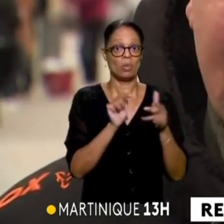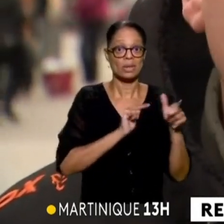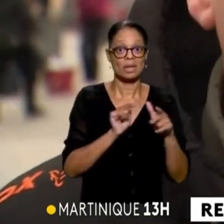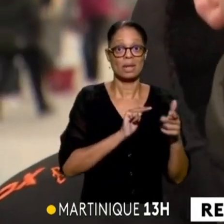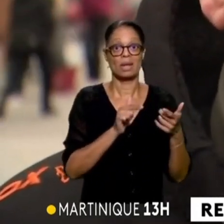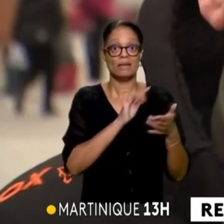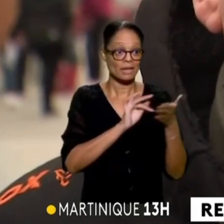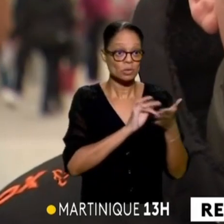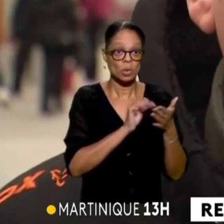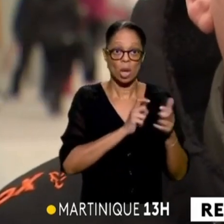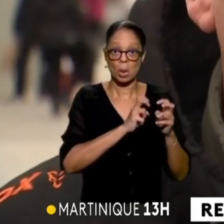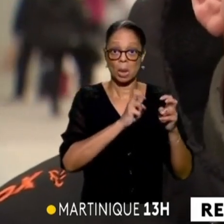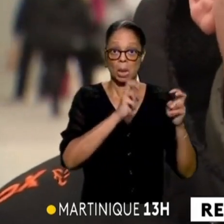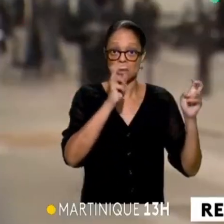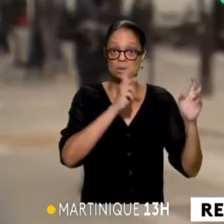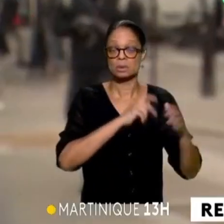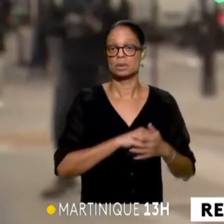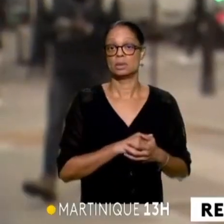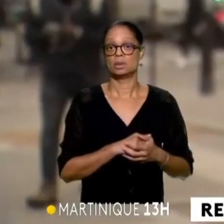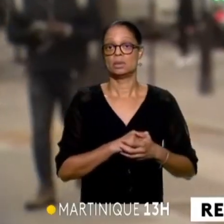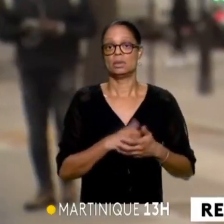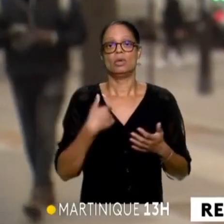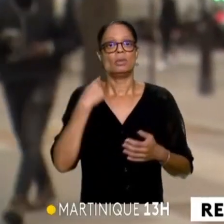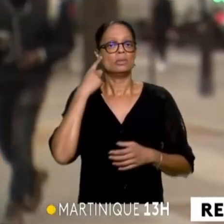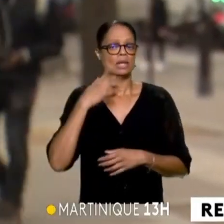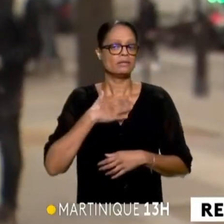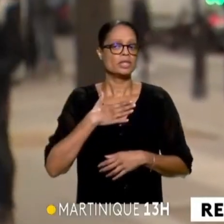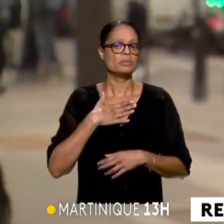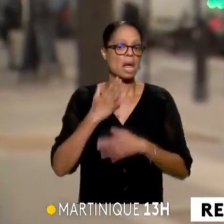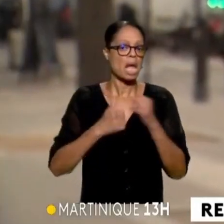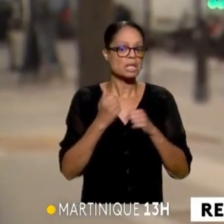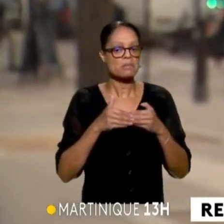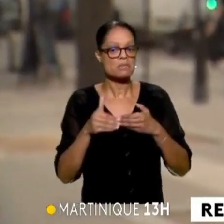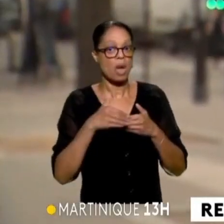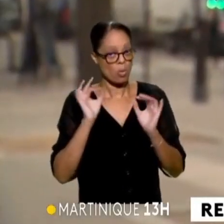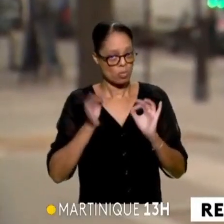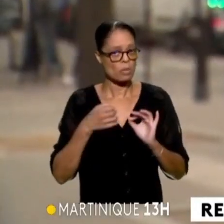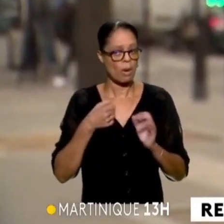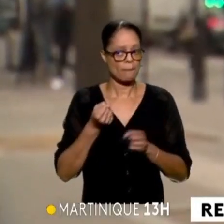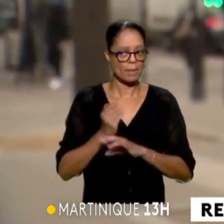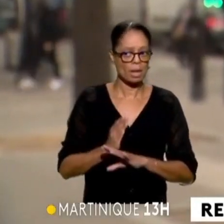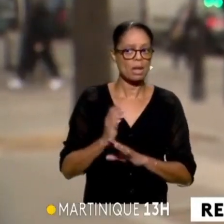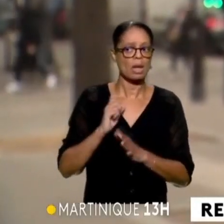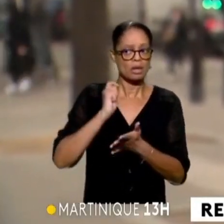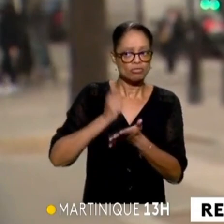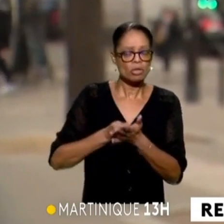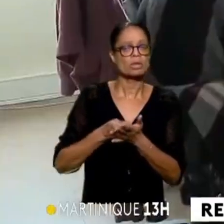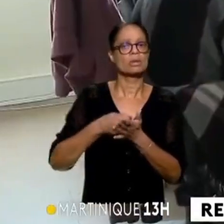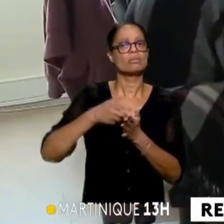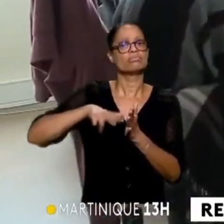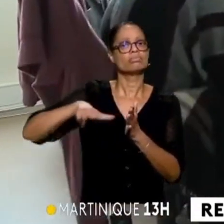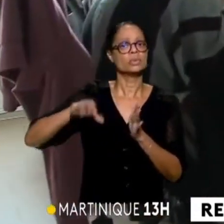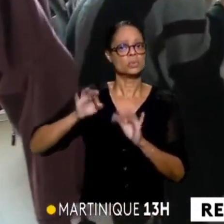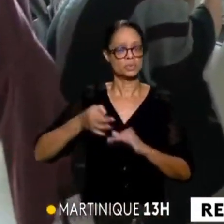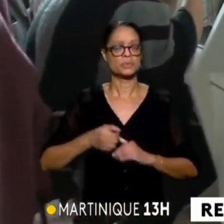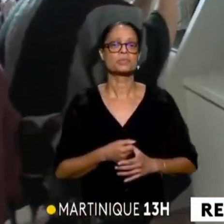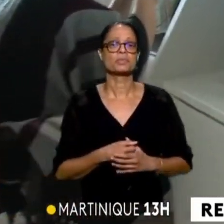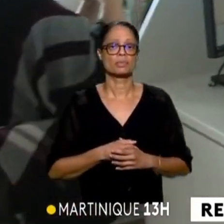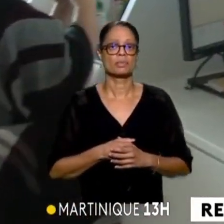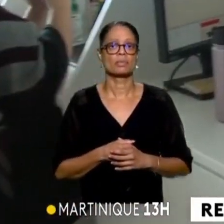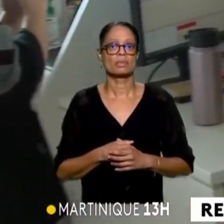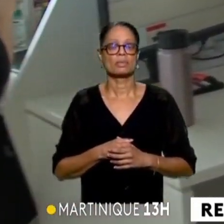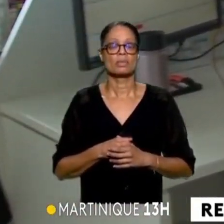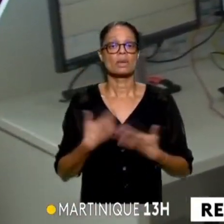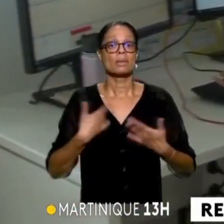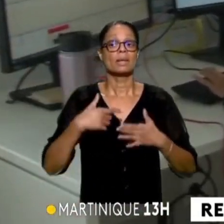loyers, des factures qui augmentent de plus en plus. Je pense que dans quelques années, oui, je ne pas prêt à payer pour me racheter des trimestres. Un prix qui